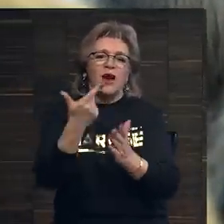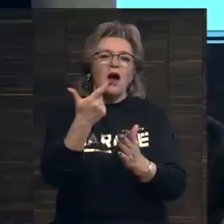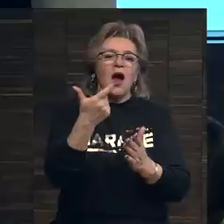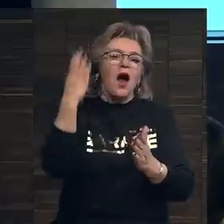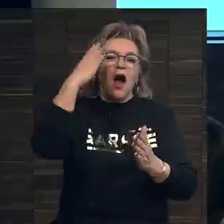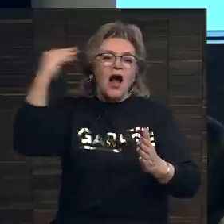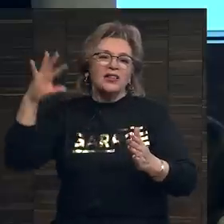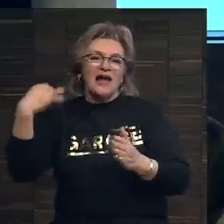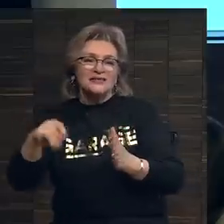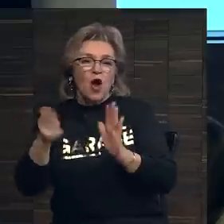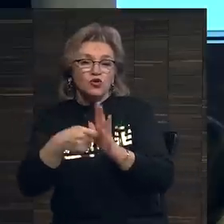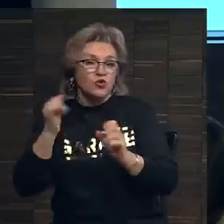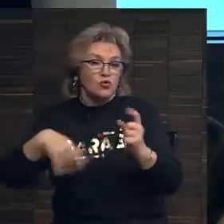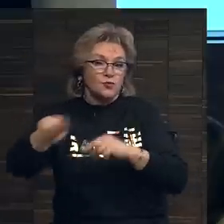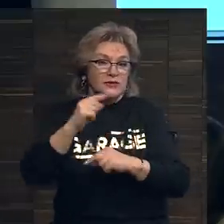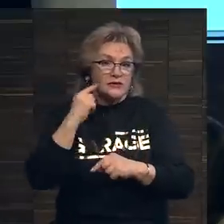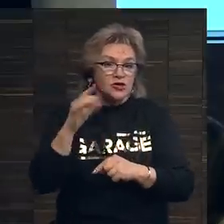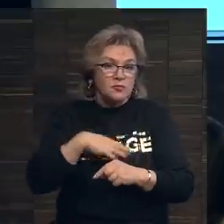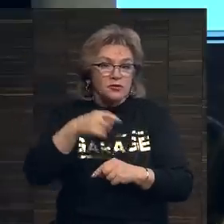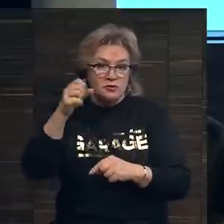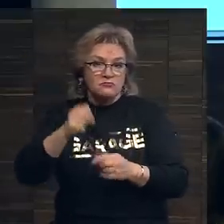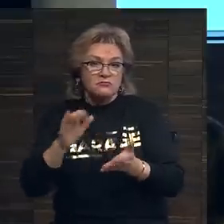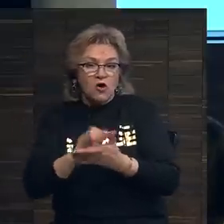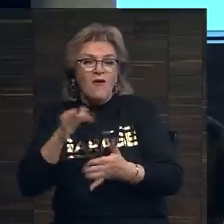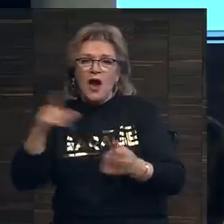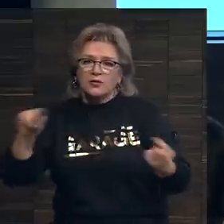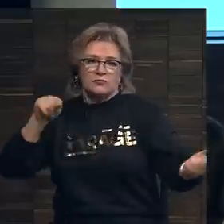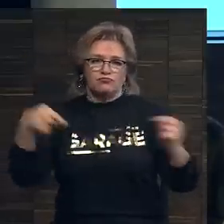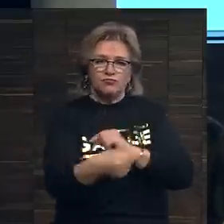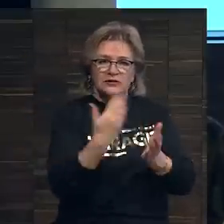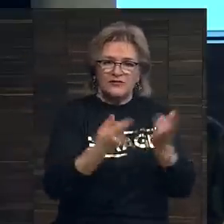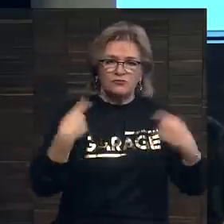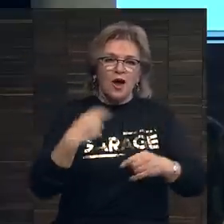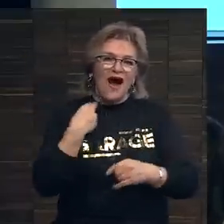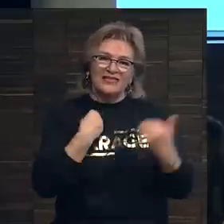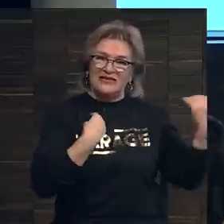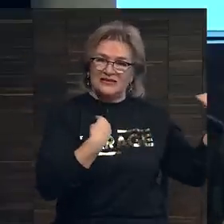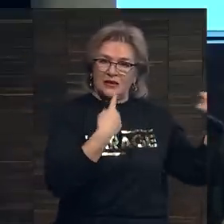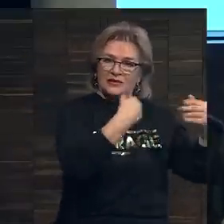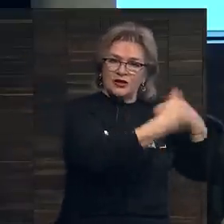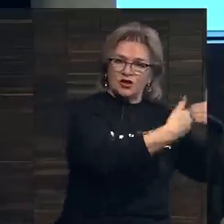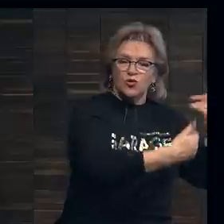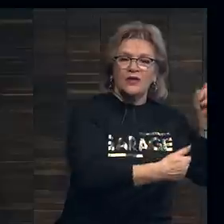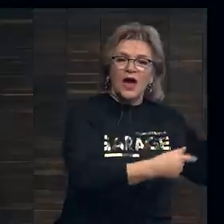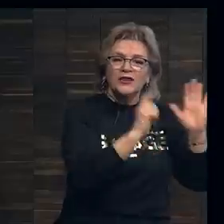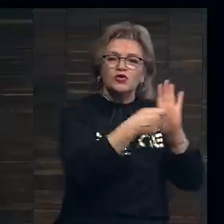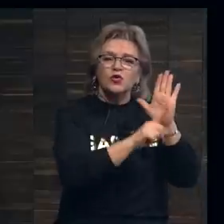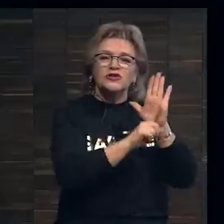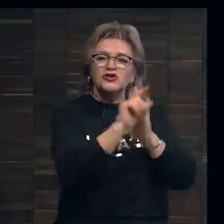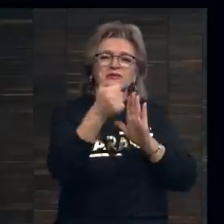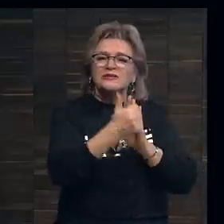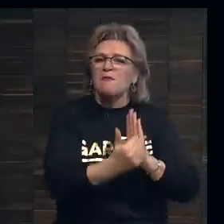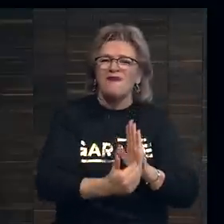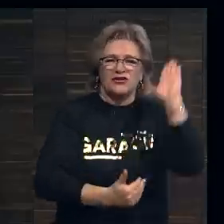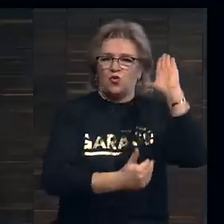голландский аукцион. Может быть, кто-то из вас слышал про это. Это противоположная модель английской, традиционной модели. Этот аукцион начинается с самой